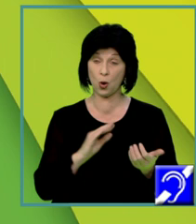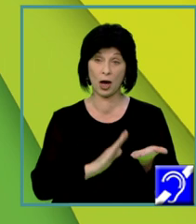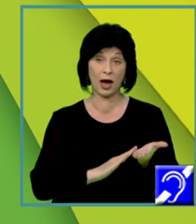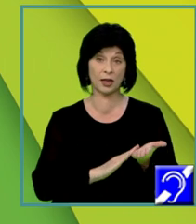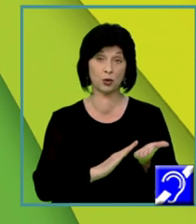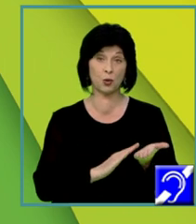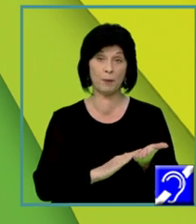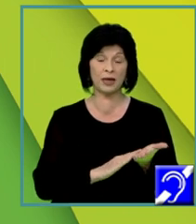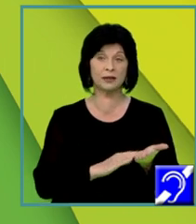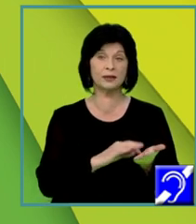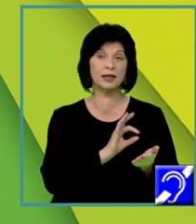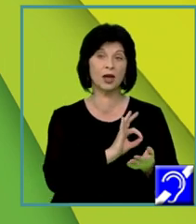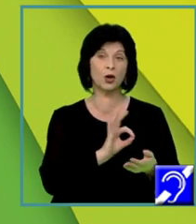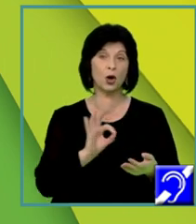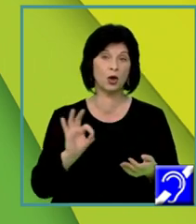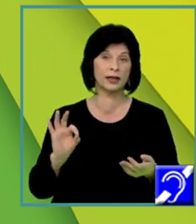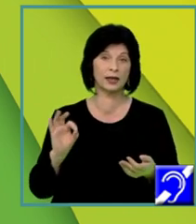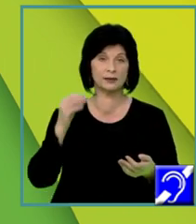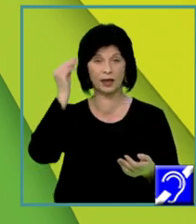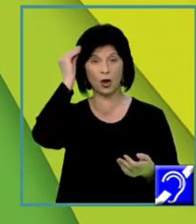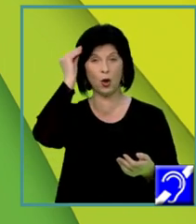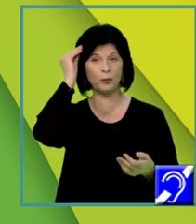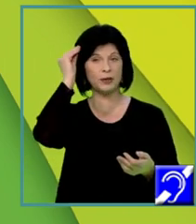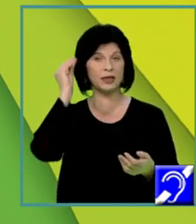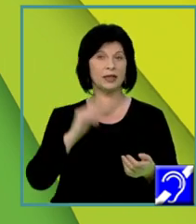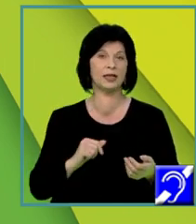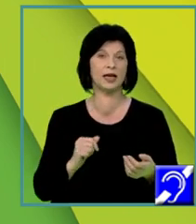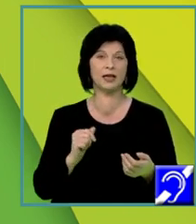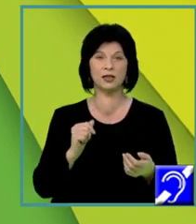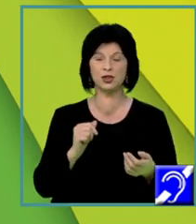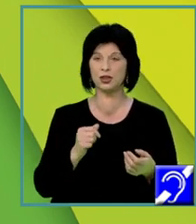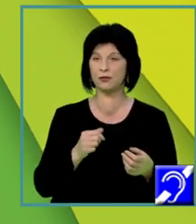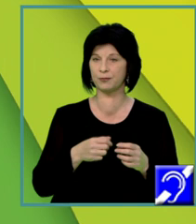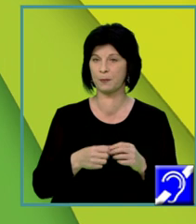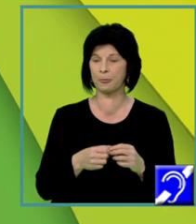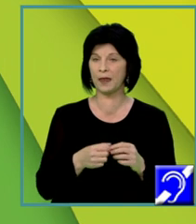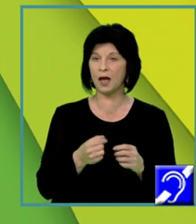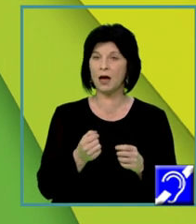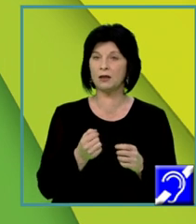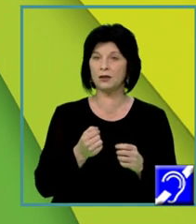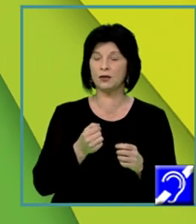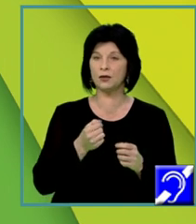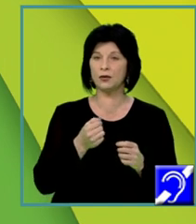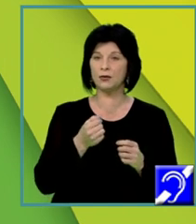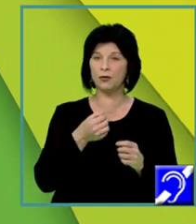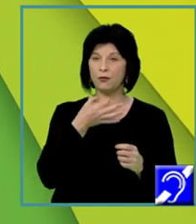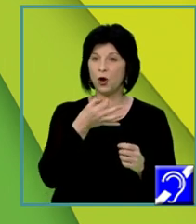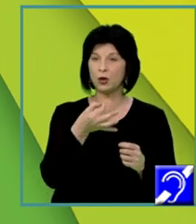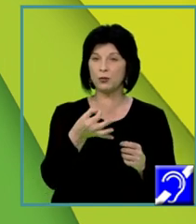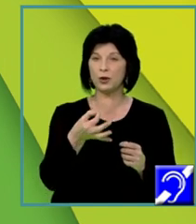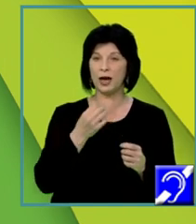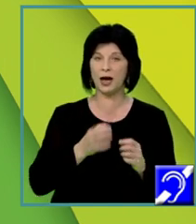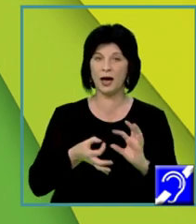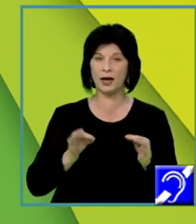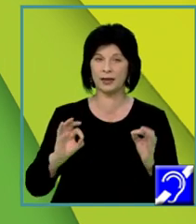numărului minim de cuvinte. De asemenea, țin să subliniez că în vederea acordării punctajului, textul trebuie